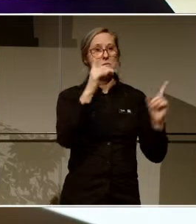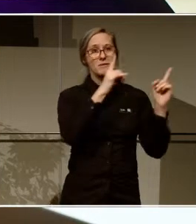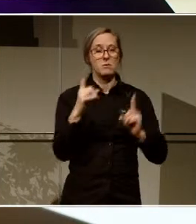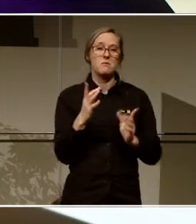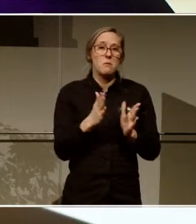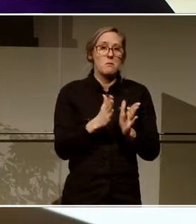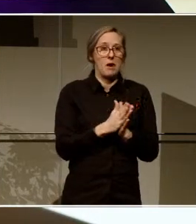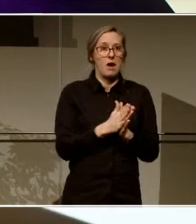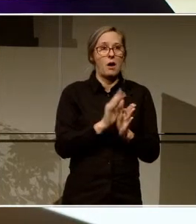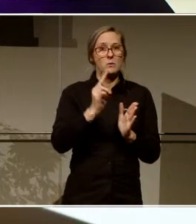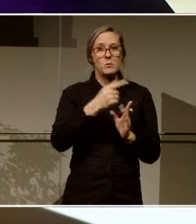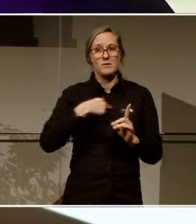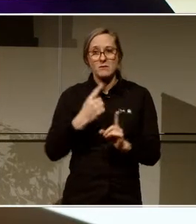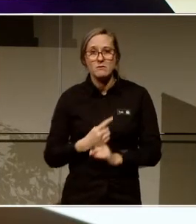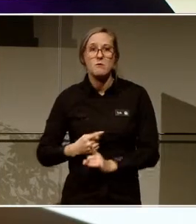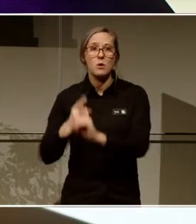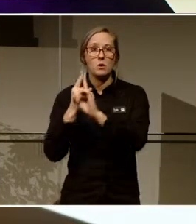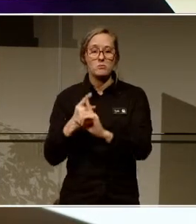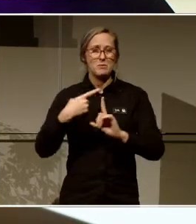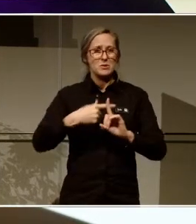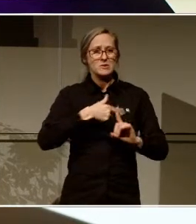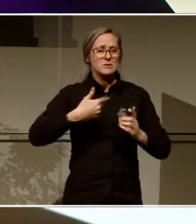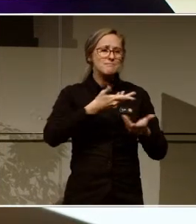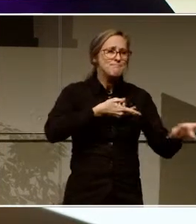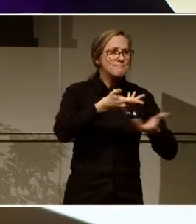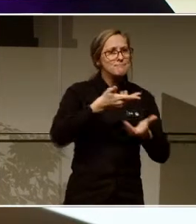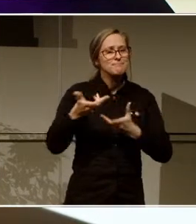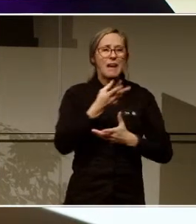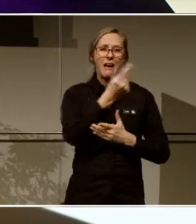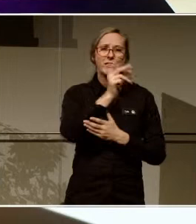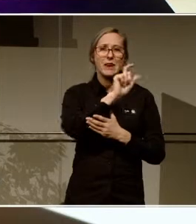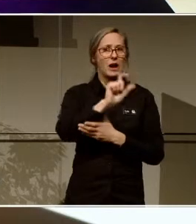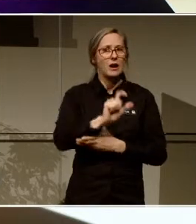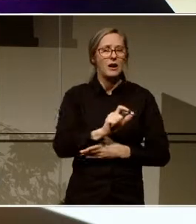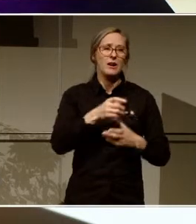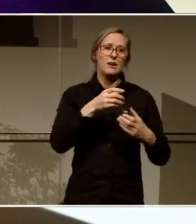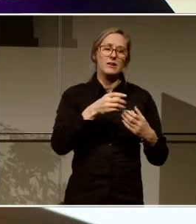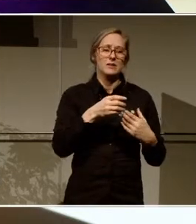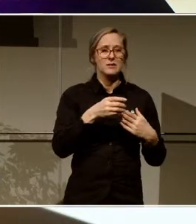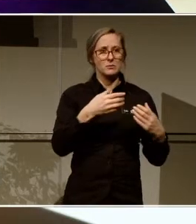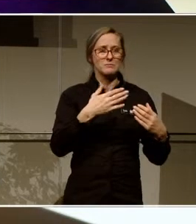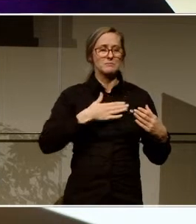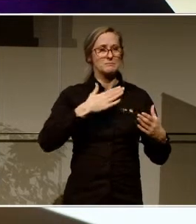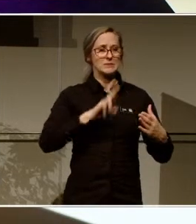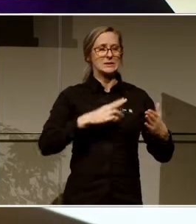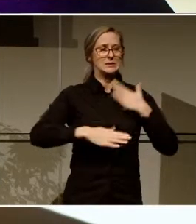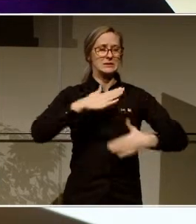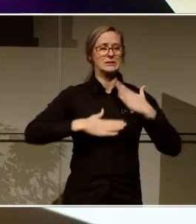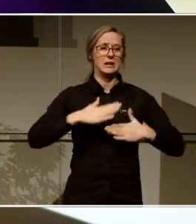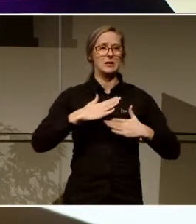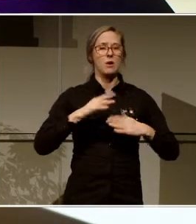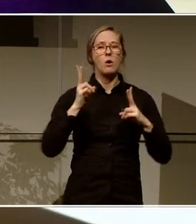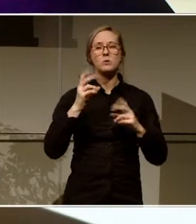Att man samarbetar med andra aktörer i staden som också är intresserade av att jobba med frågan. Och att